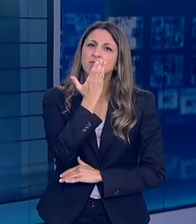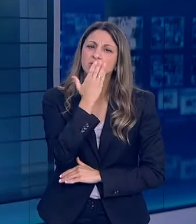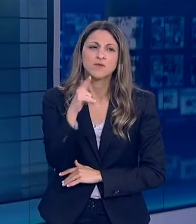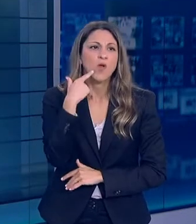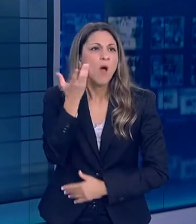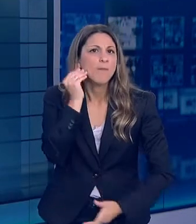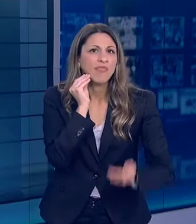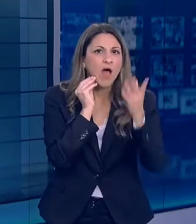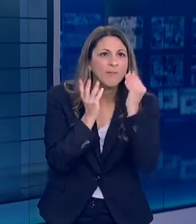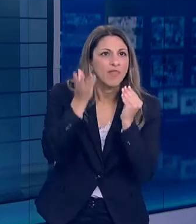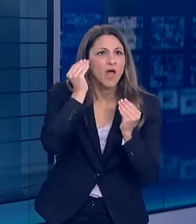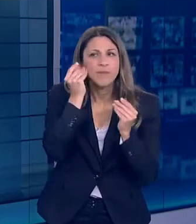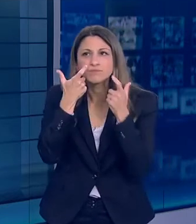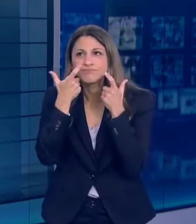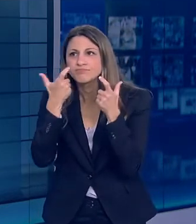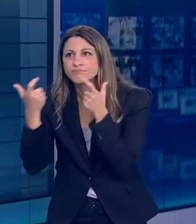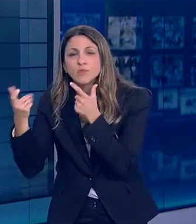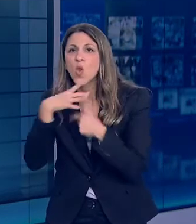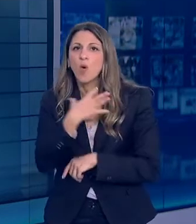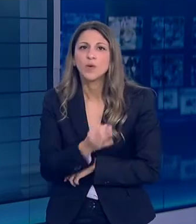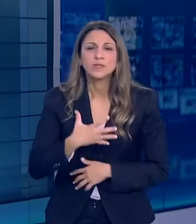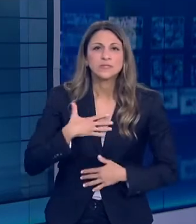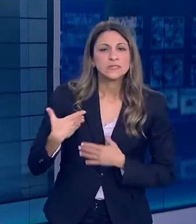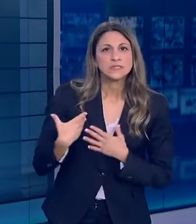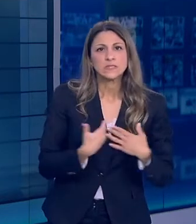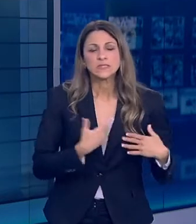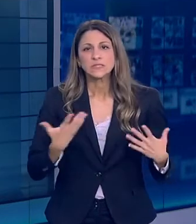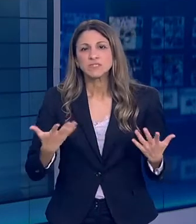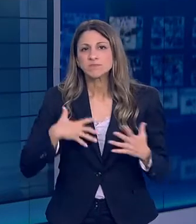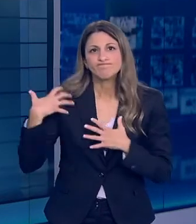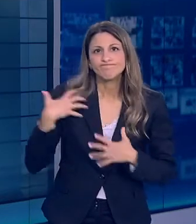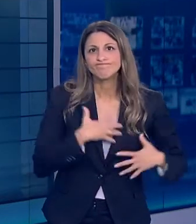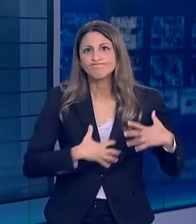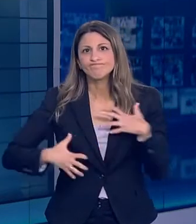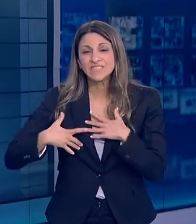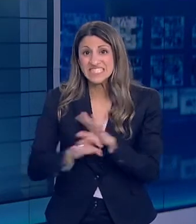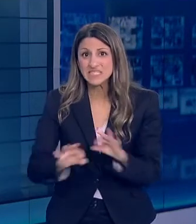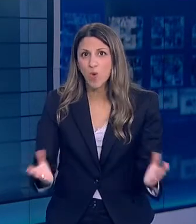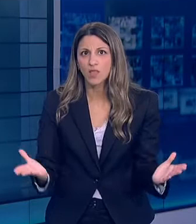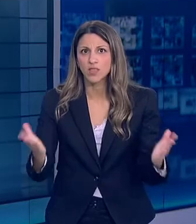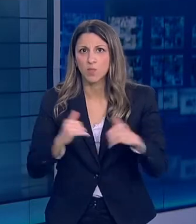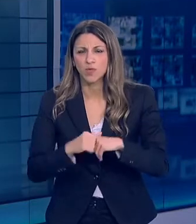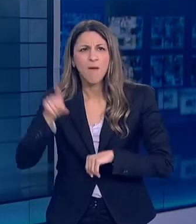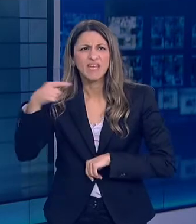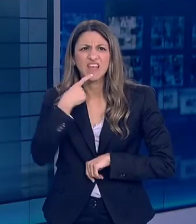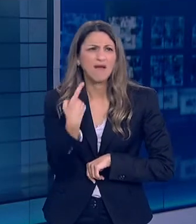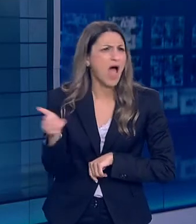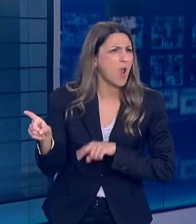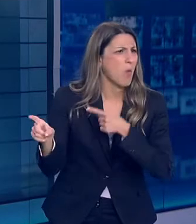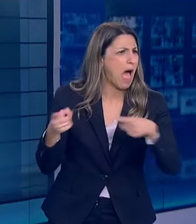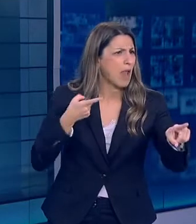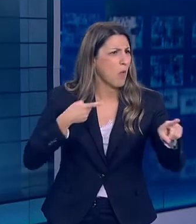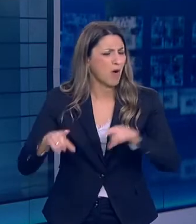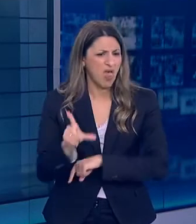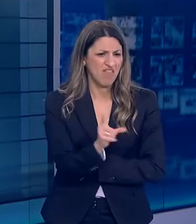αβεβαιότητες τις οποίες κατά καιρούς σας παρουσίασα Κάποιοι μίλησαν για αντιφάσεις χωρίς να παρακολουθούν τις διεθνείς επιστημονικές εξελίξεις